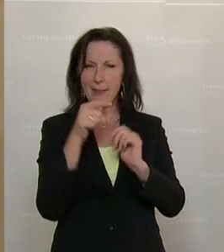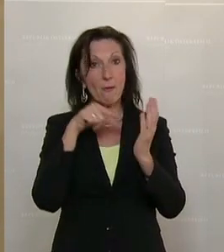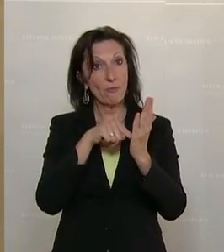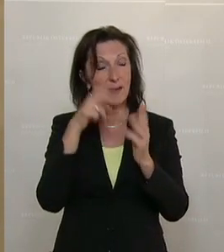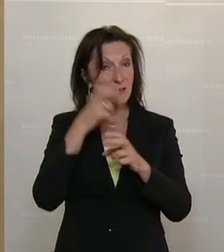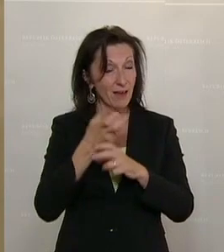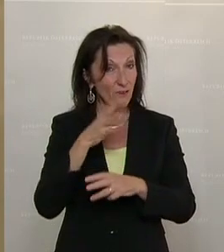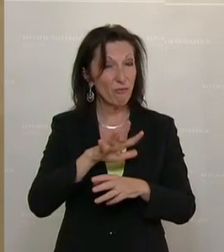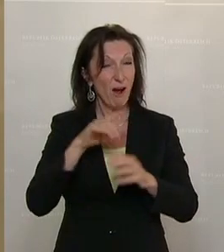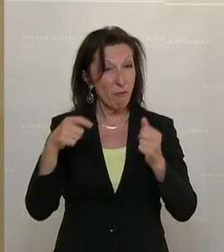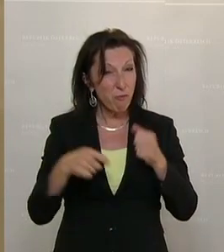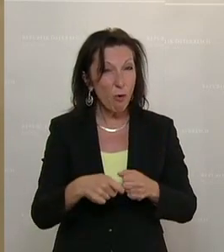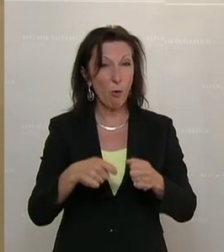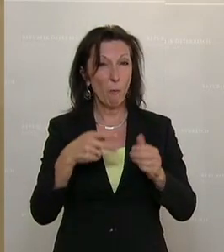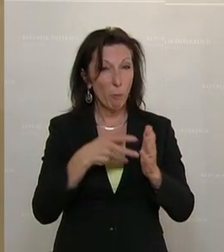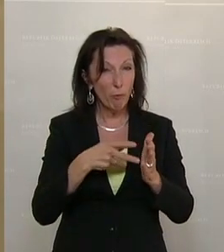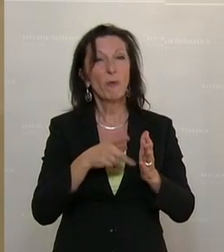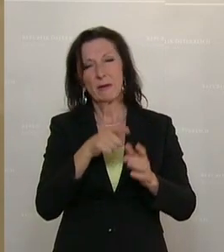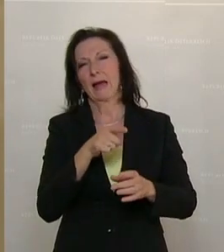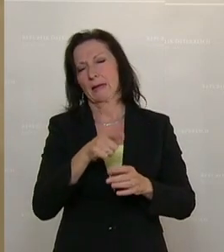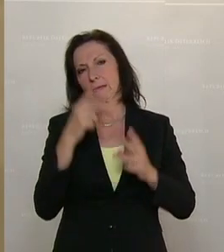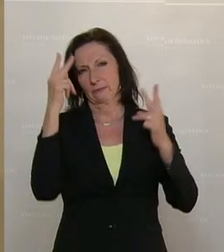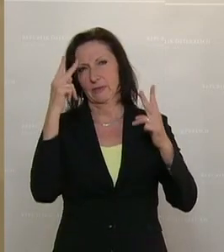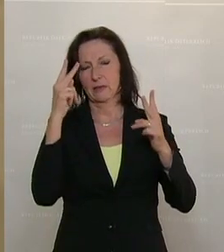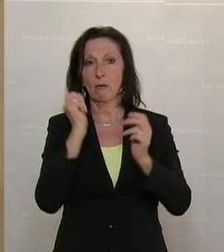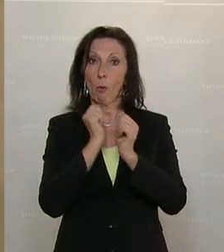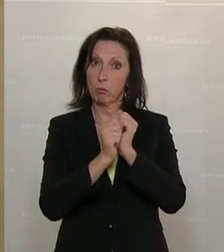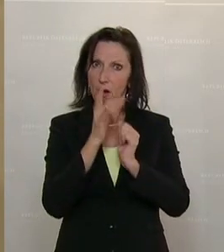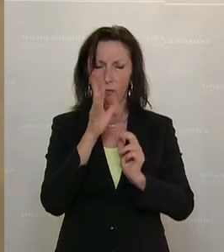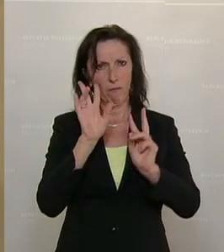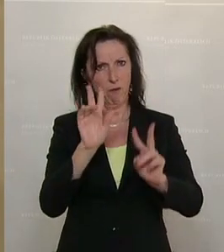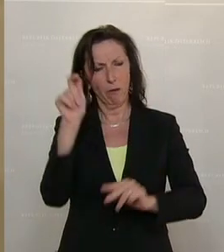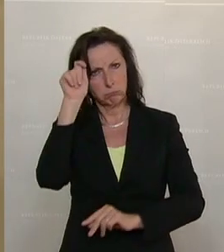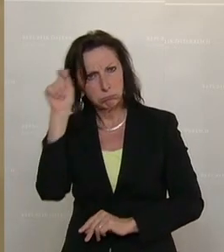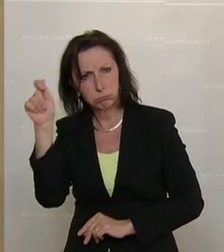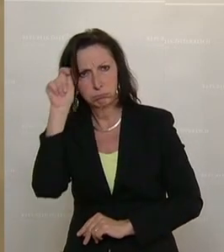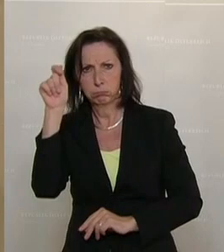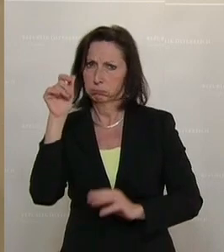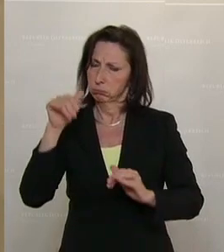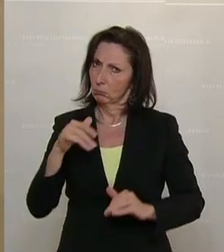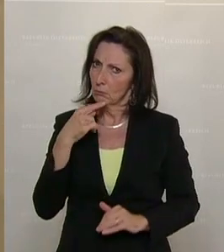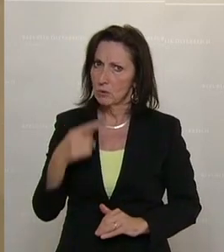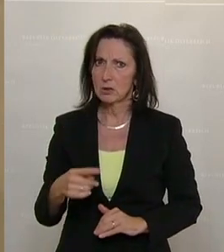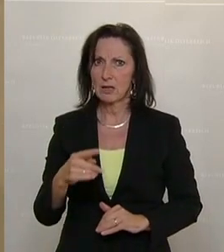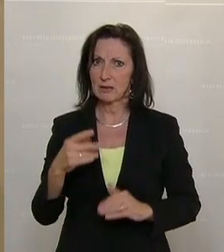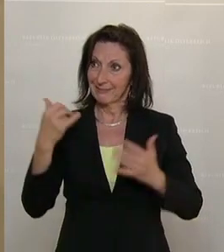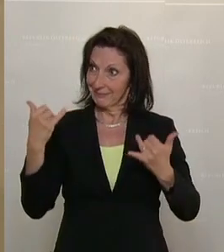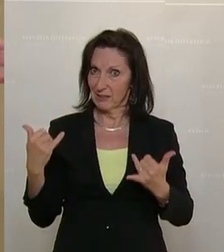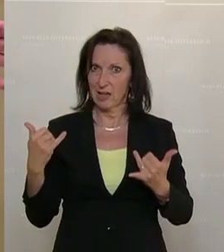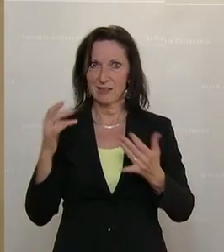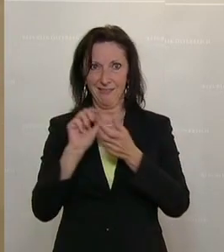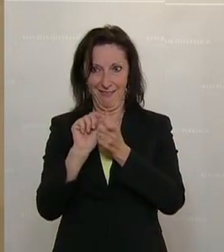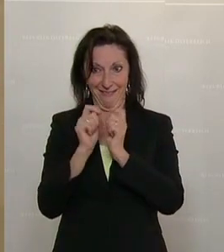sein wird. Und es ist wirklich auch dem Rechnungshof hoch anzurechnen, dass diese Anpassungen